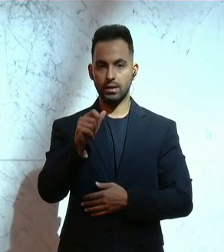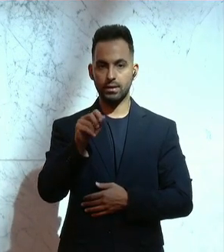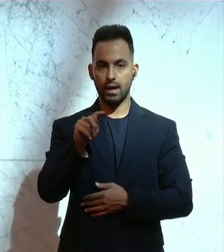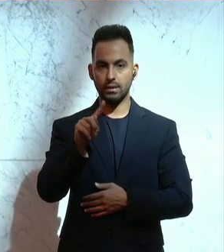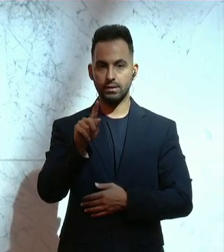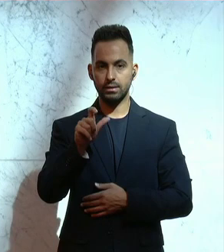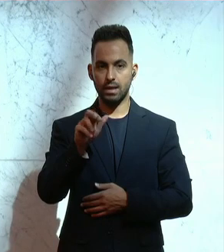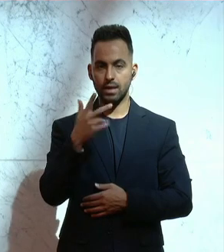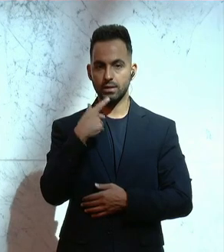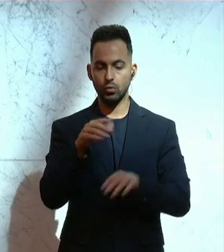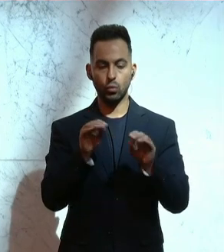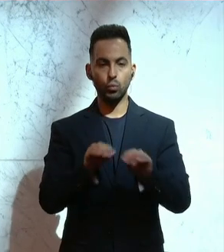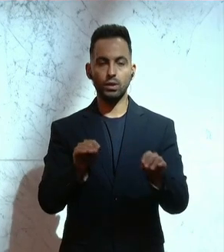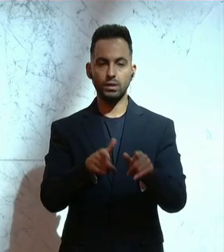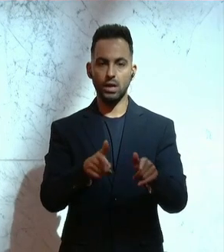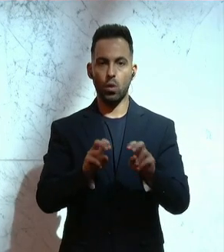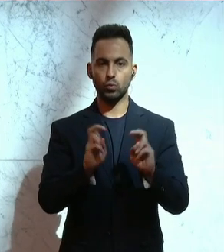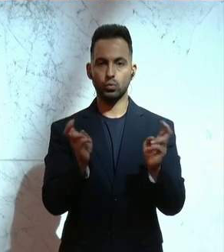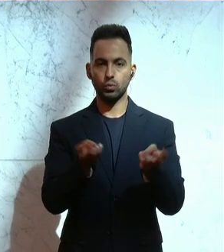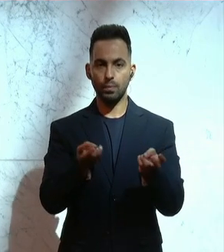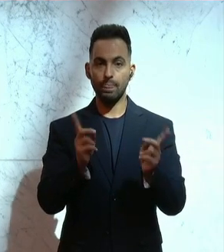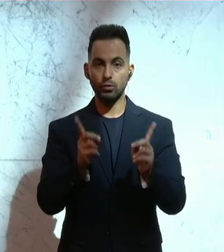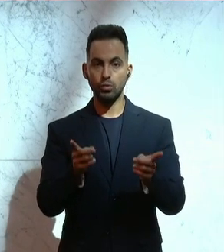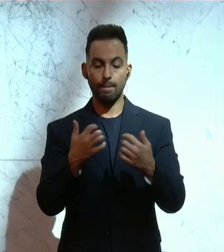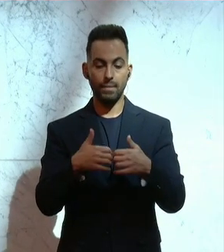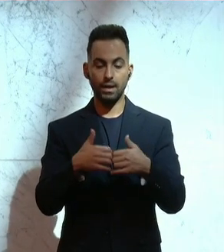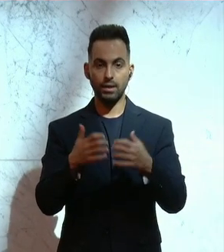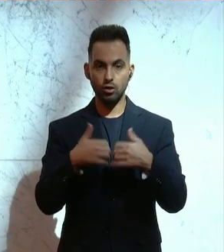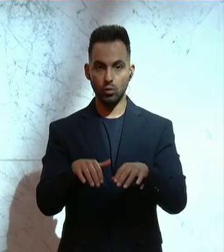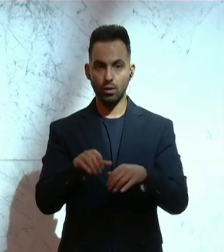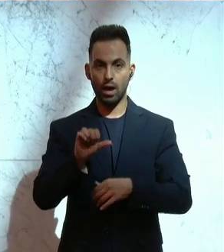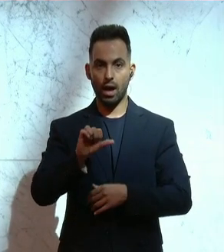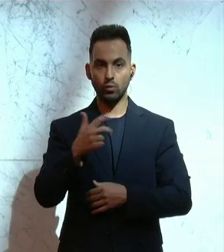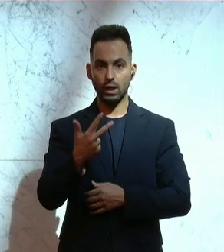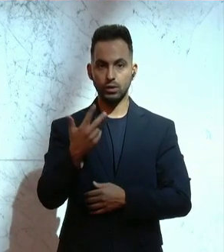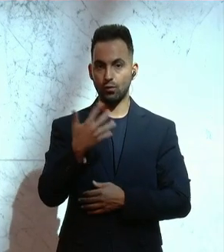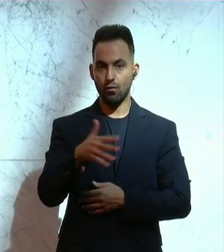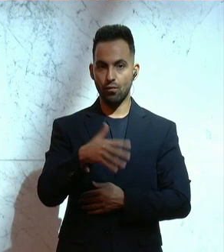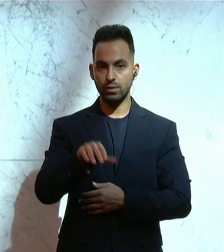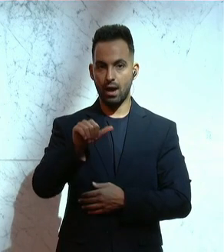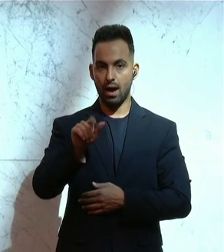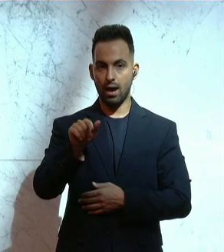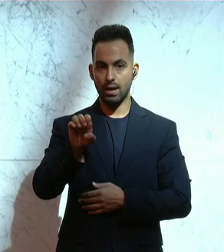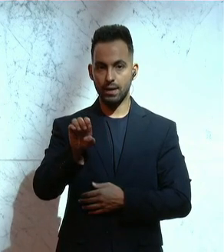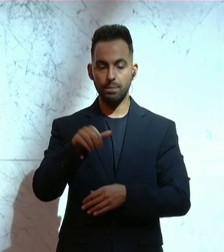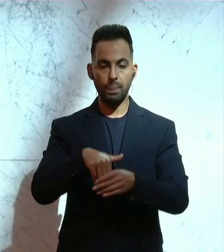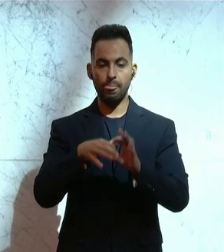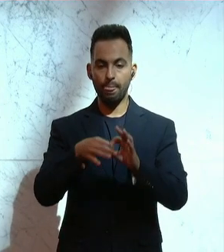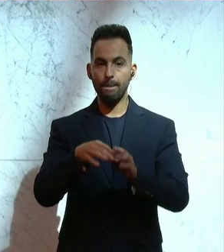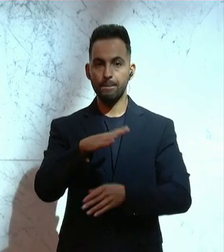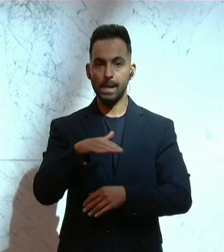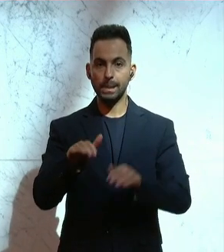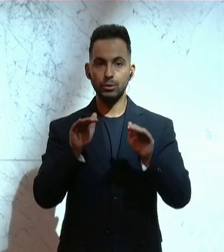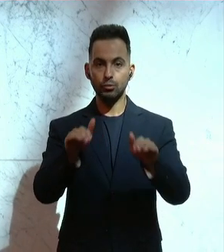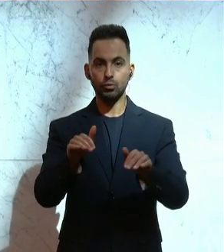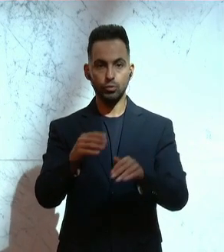Unterrichtsausschuss zur Berichterstattung über den Antrag 31 55 AE betreffend Kinderschutz an